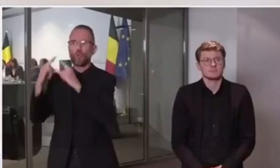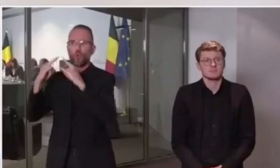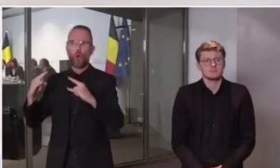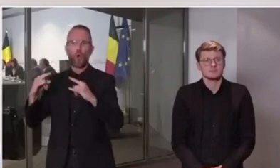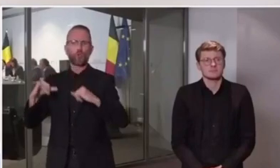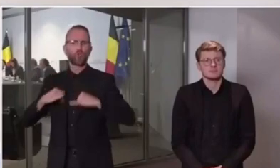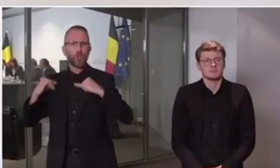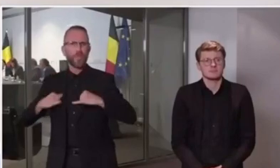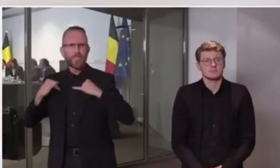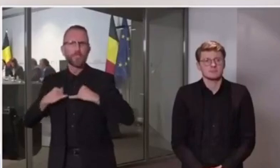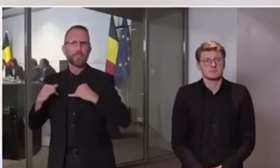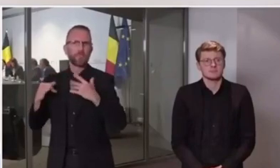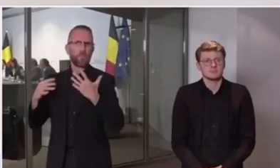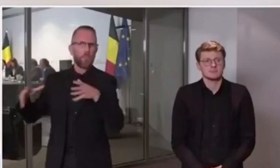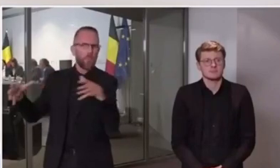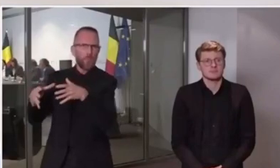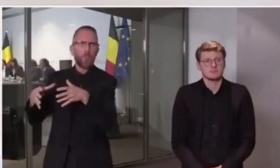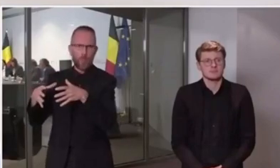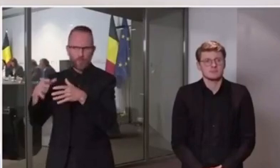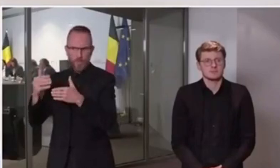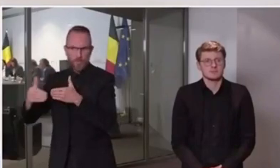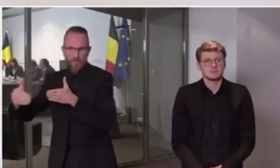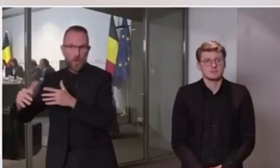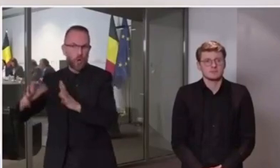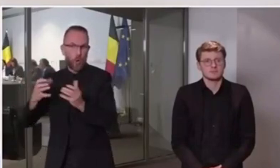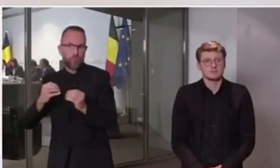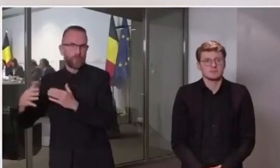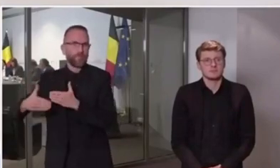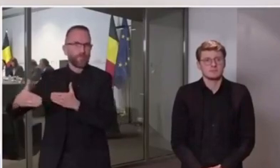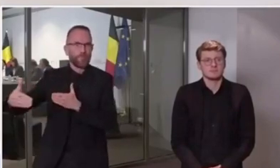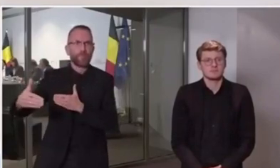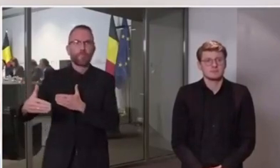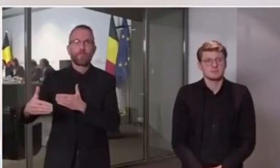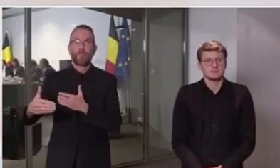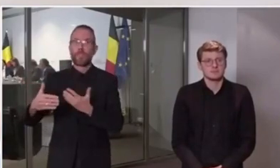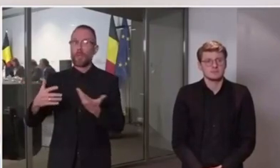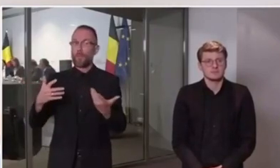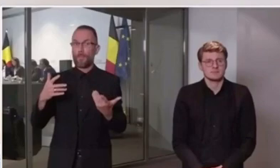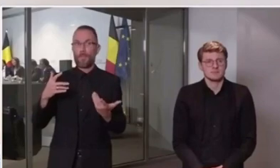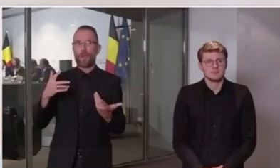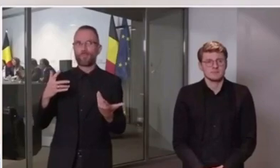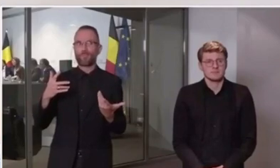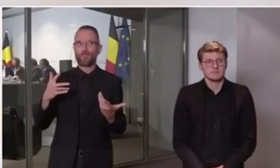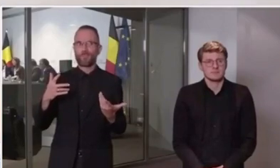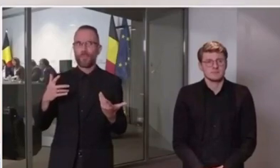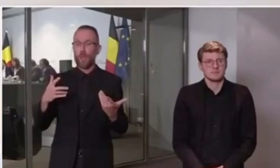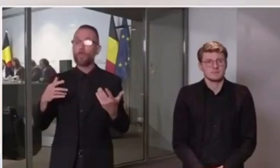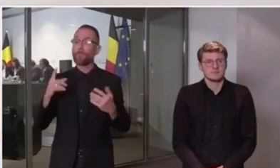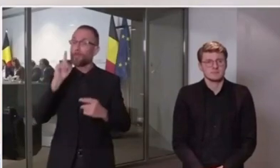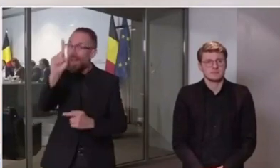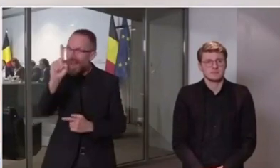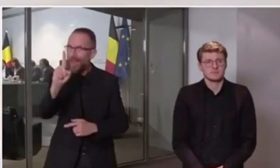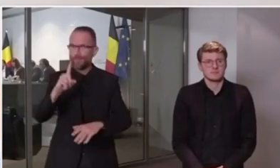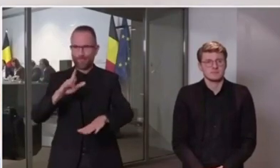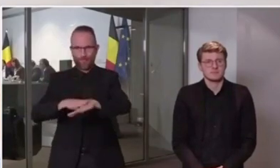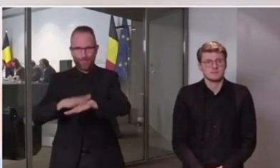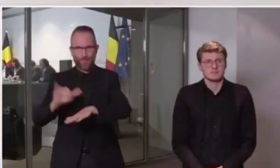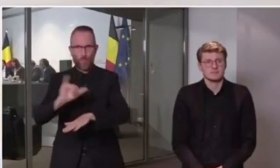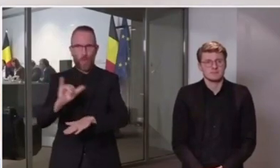événement de masse de type festival ne pourrait être organisé avant le 31 août inclus.